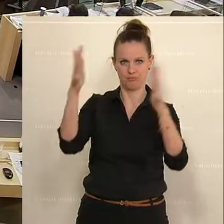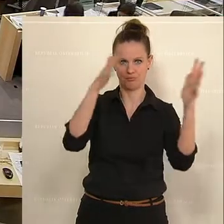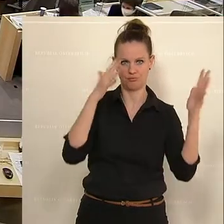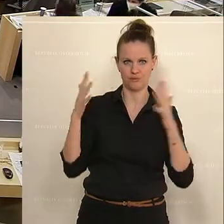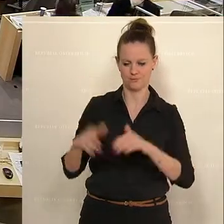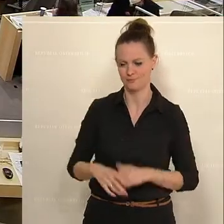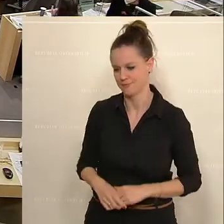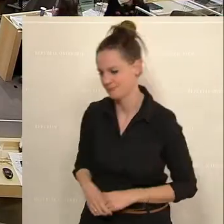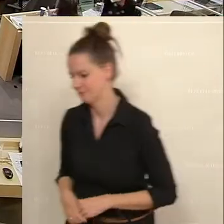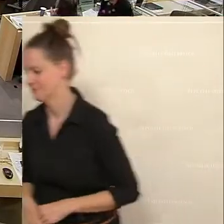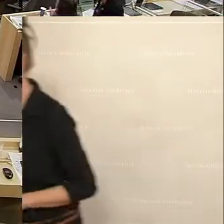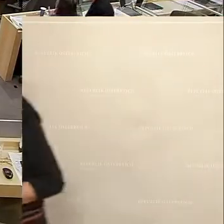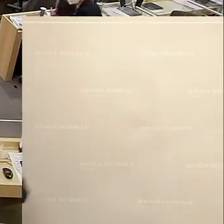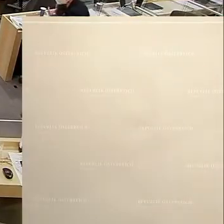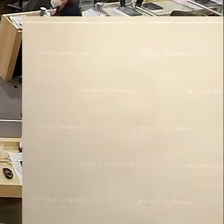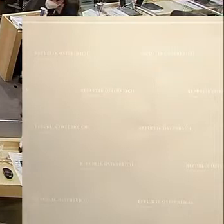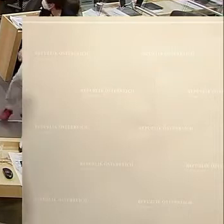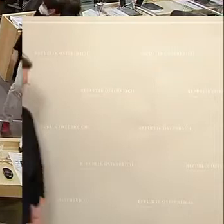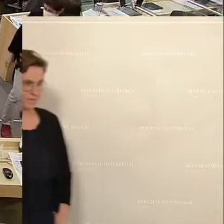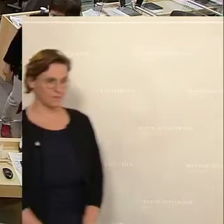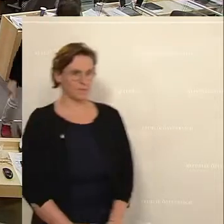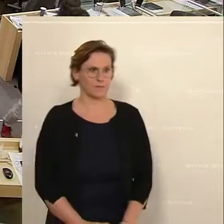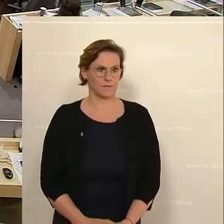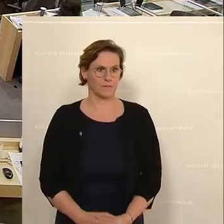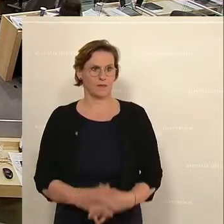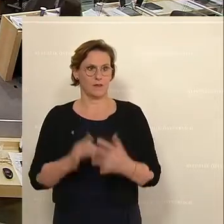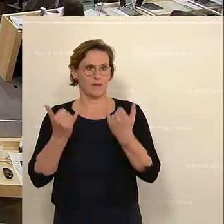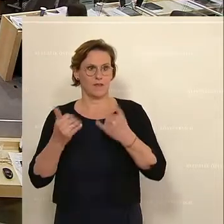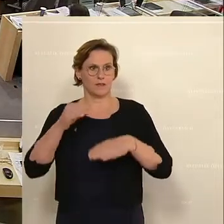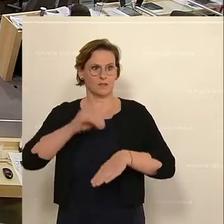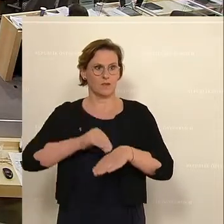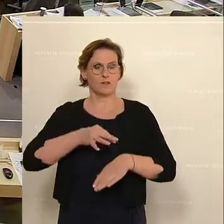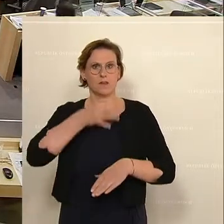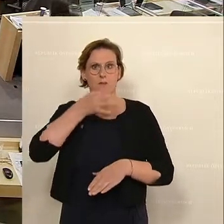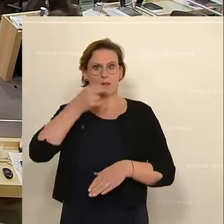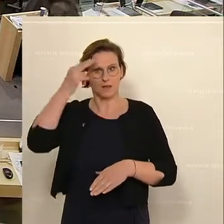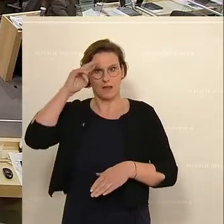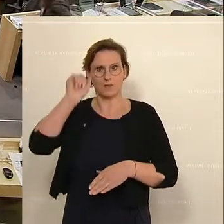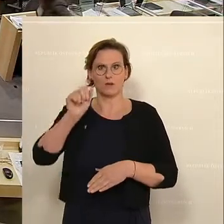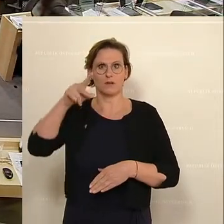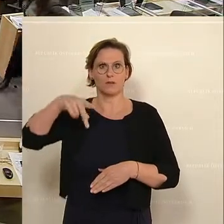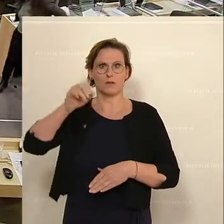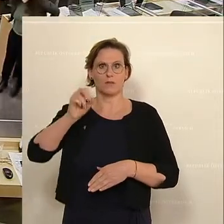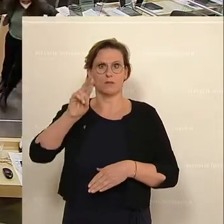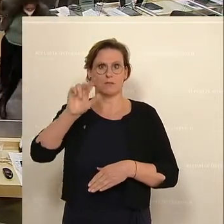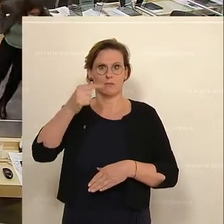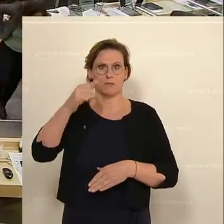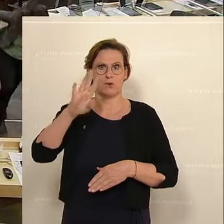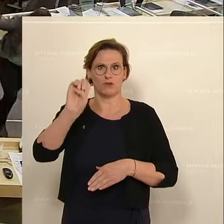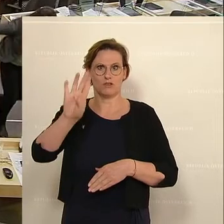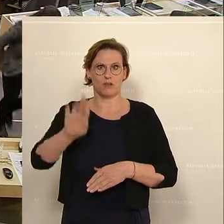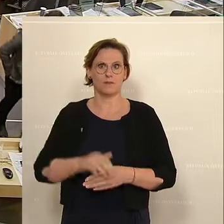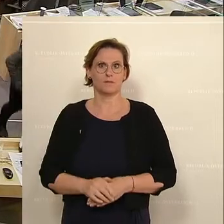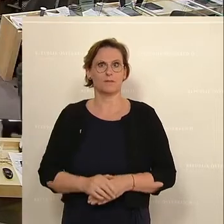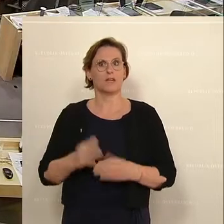Das war der Abgeordnete Peter Weidinger von der ÖVP. Er lobt ihr aus seiner Sicht wichtigen Tätigkeiten und Meilensteine des Konsumentenschutzministers.